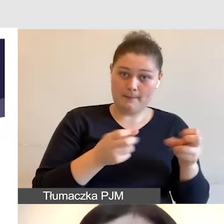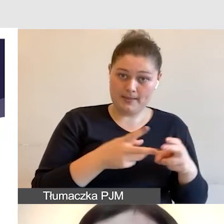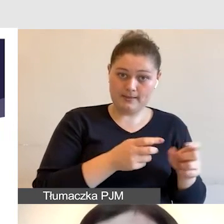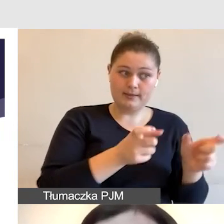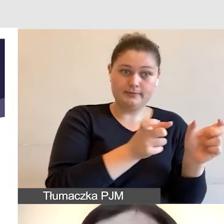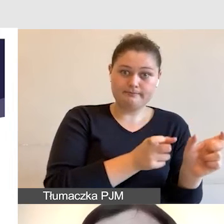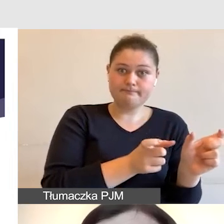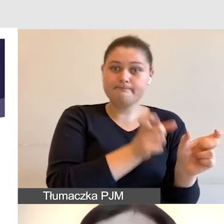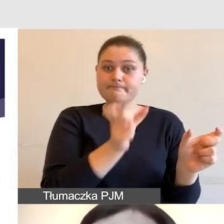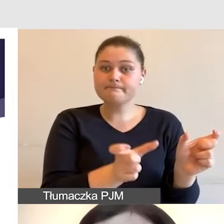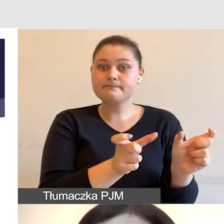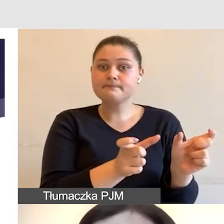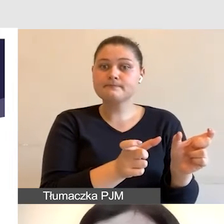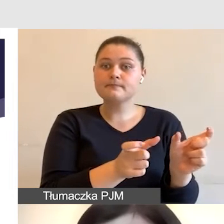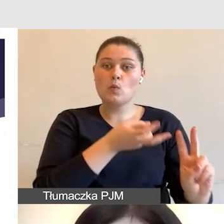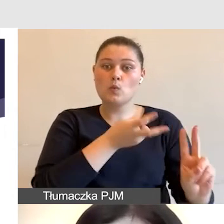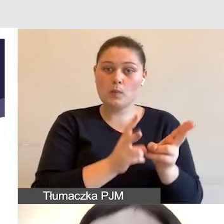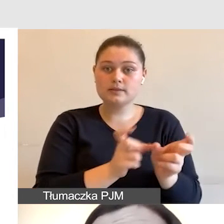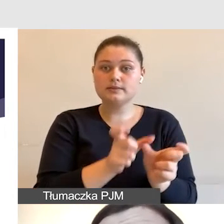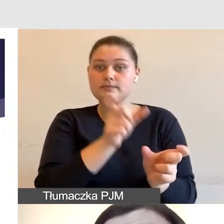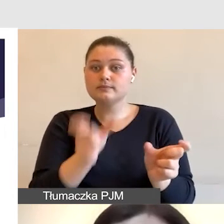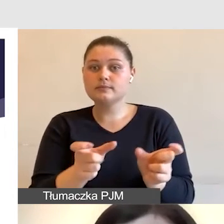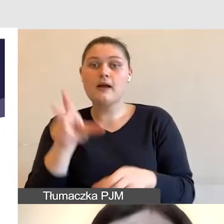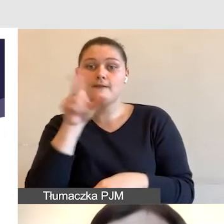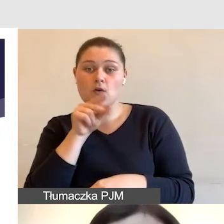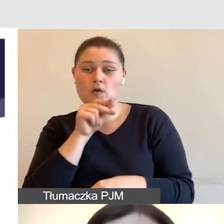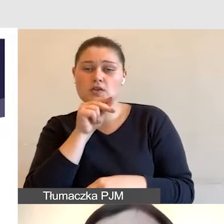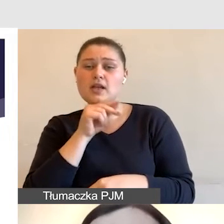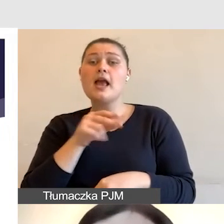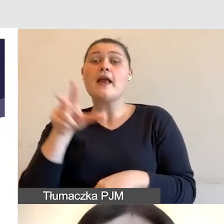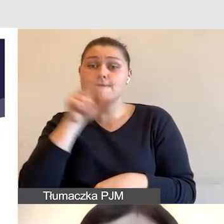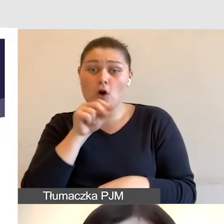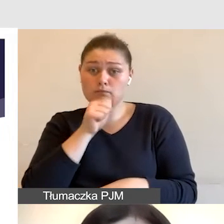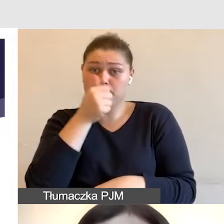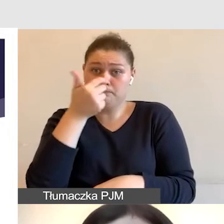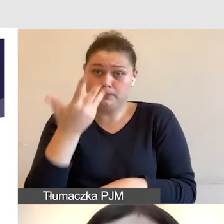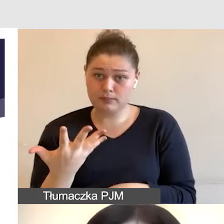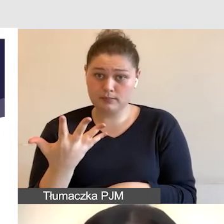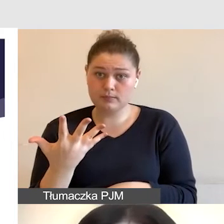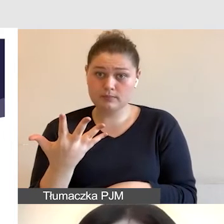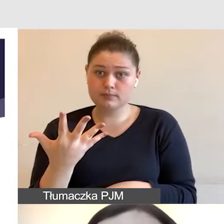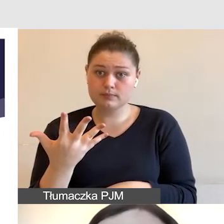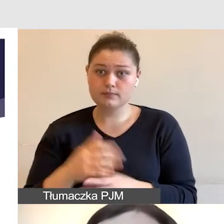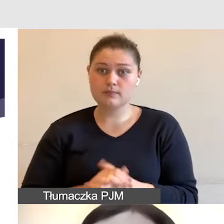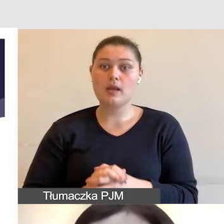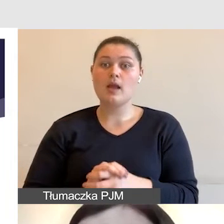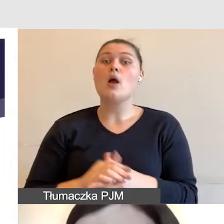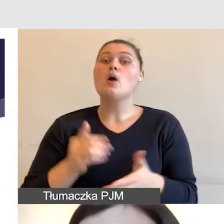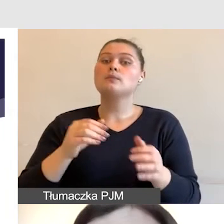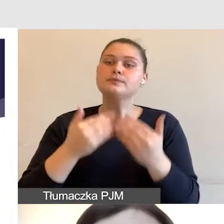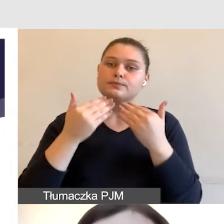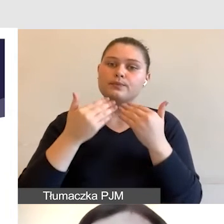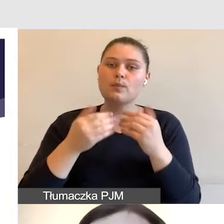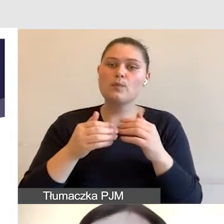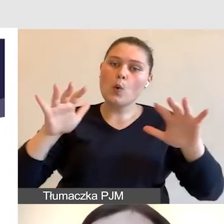tłumaczenia foniczne na kilka języków. A jeśli jesteśmy w stanie ukryć tłumaczenia foniczne, to w ten sam